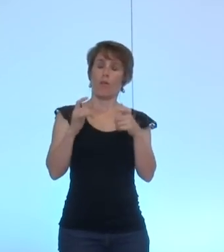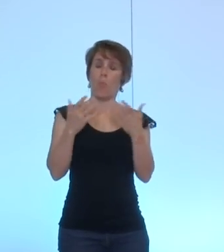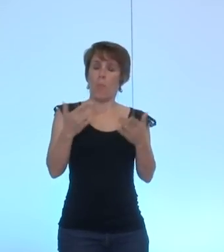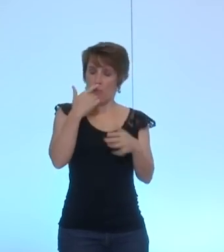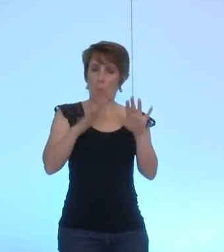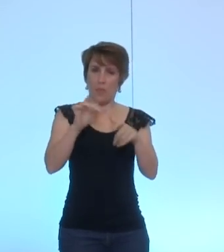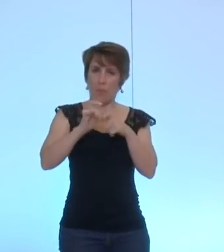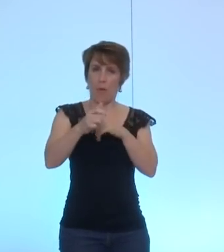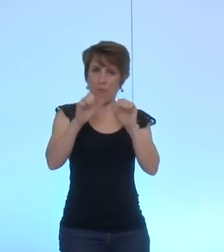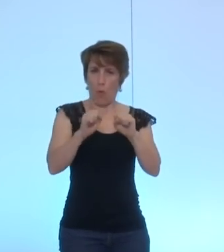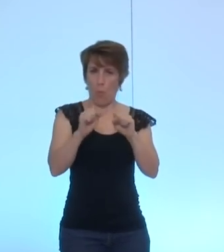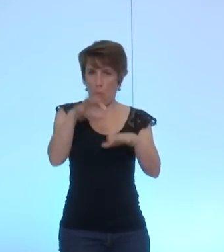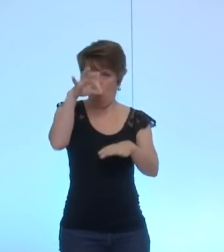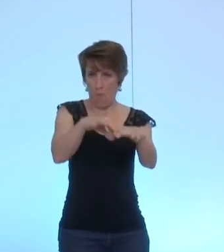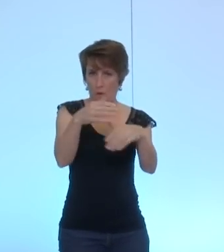5 premiers points